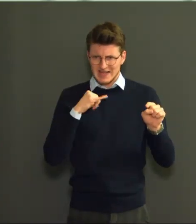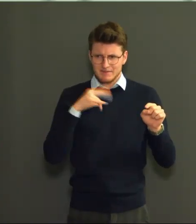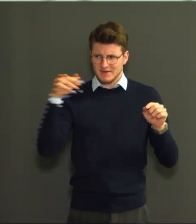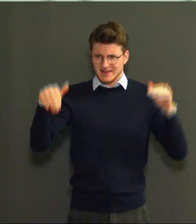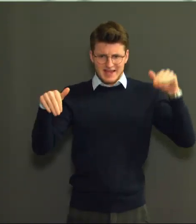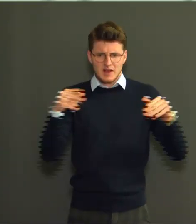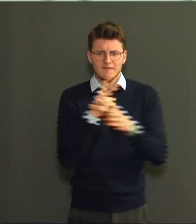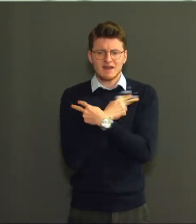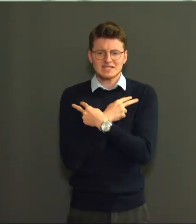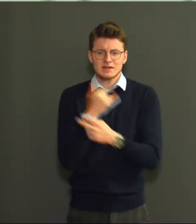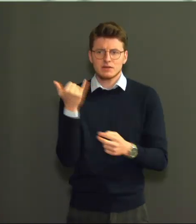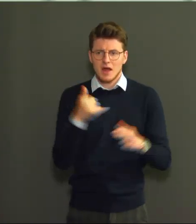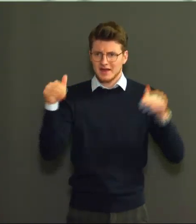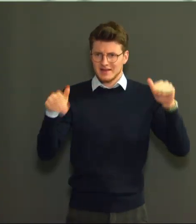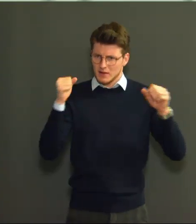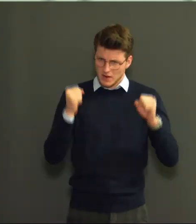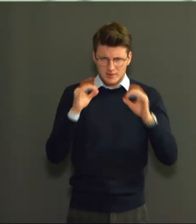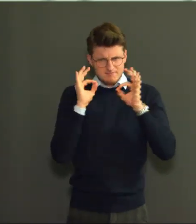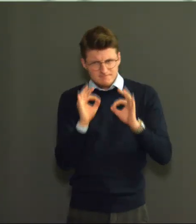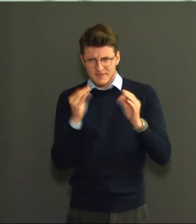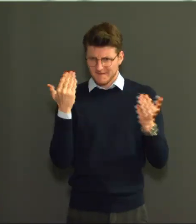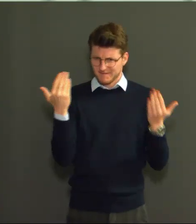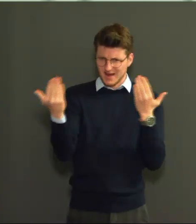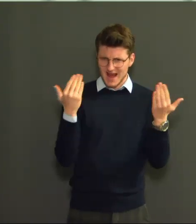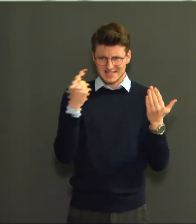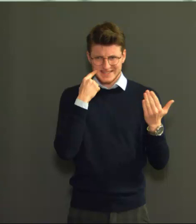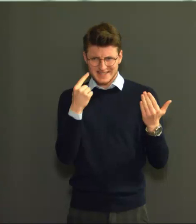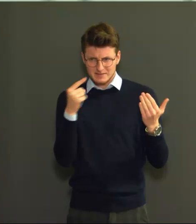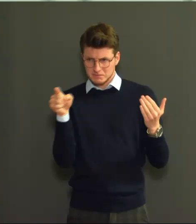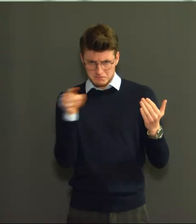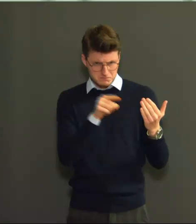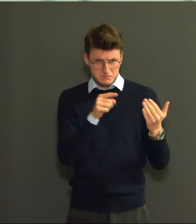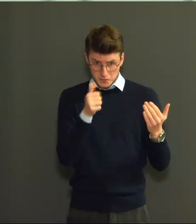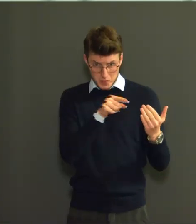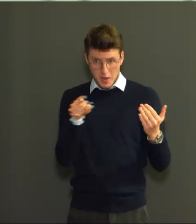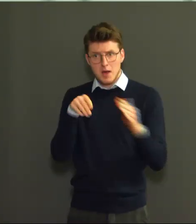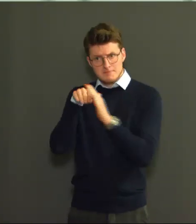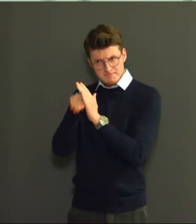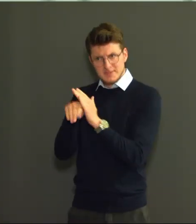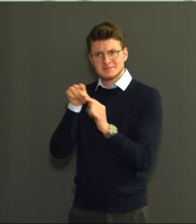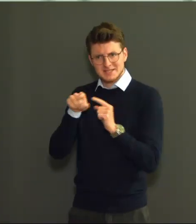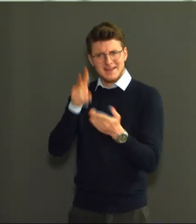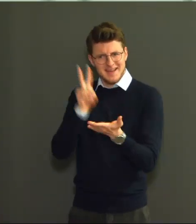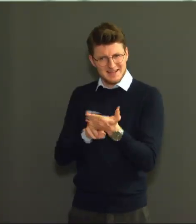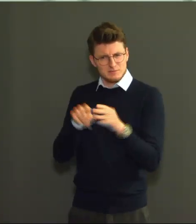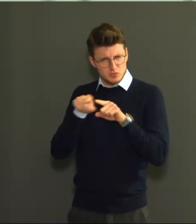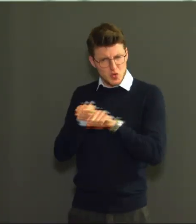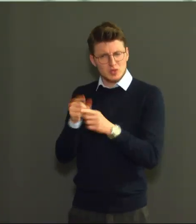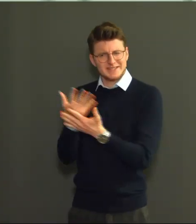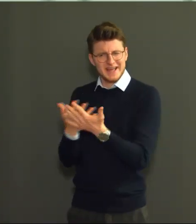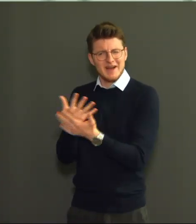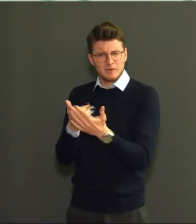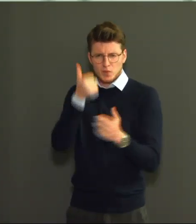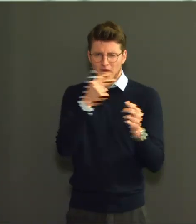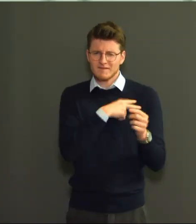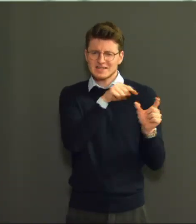waardoor de lichte afname die we nu zien in het aantal besmettingen waarschijnlijk een relatief correcte weergave is van de